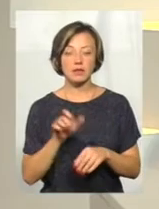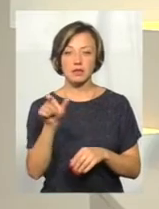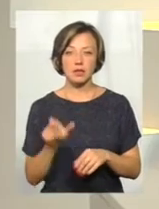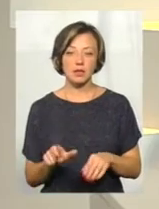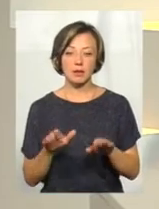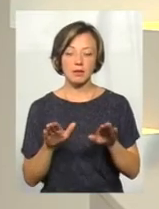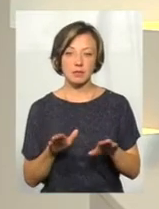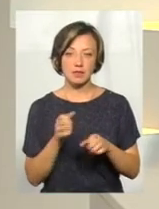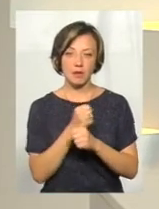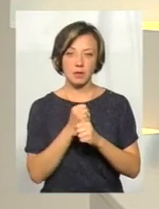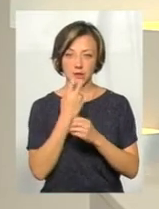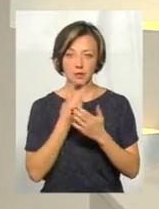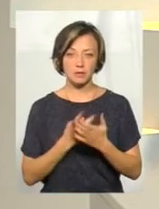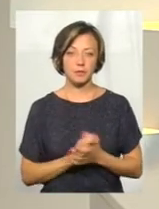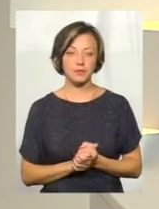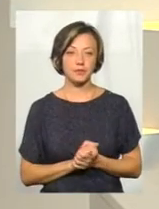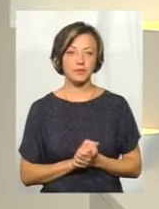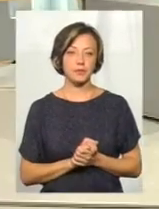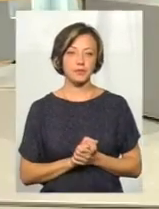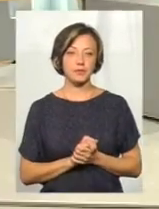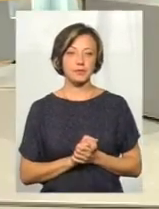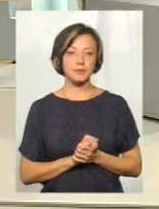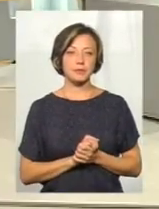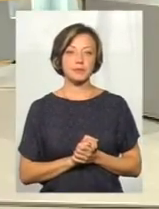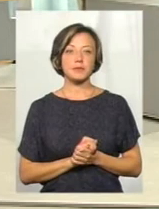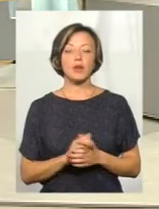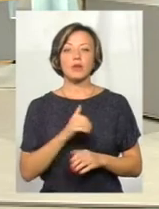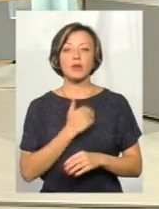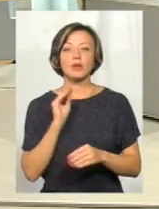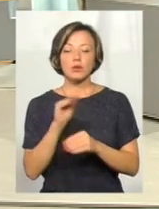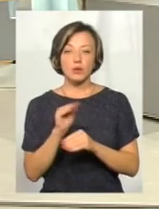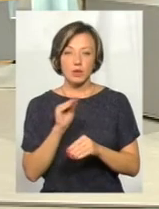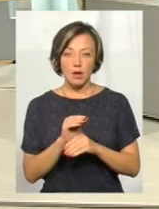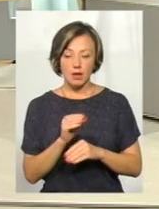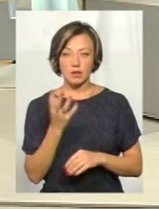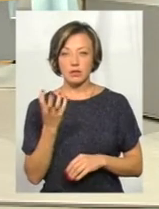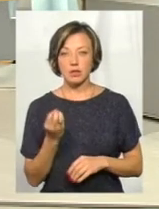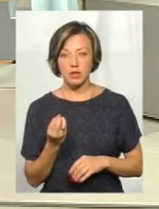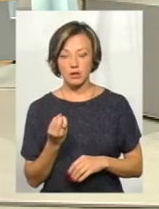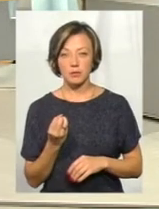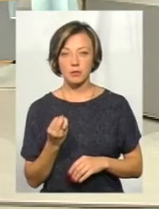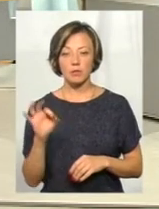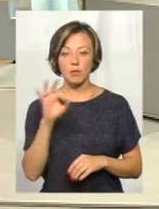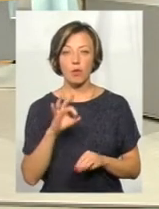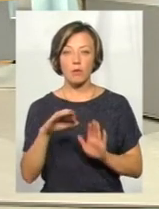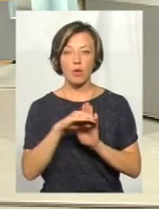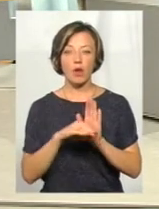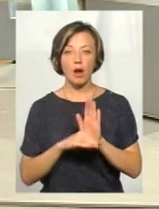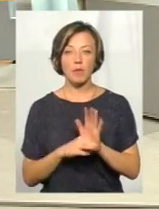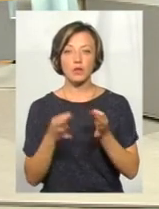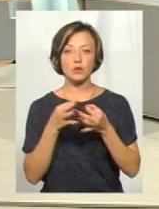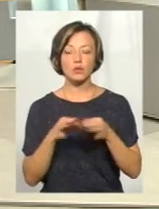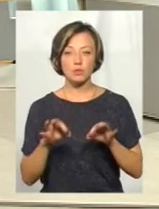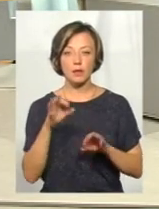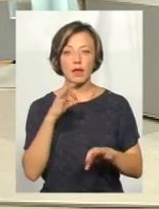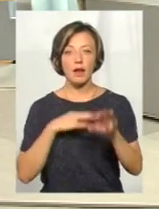місці в аптеці. Дякую, пані Ольгу. Пані Вікторія? Я хотіла додати на рахунок програми «Доступні ліки»,